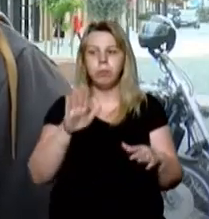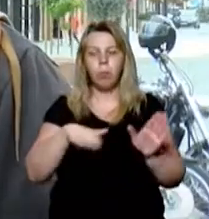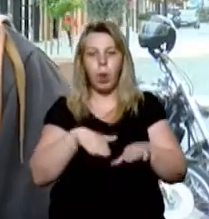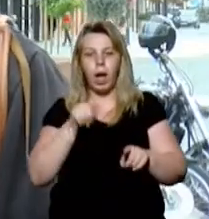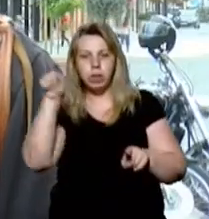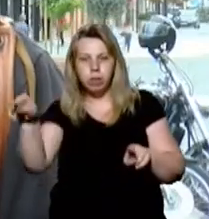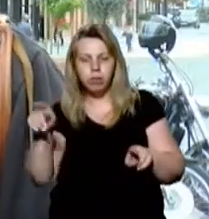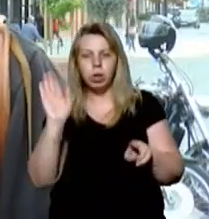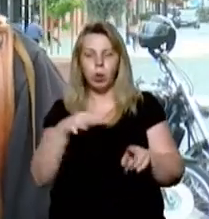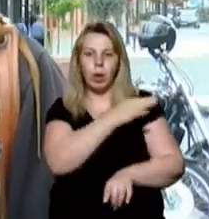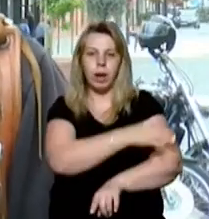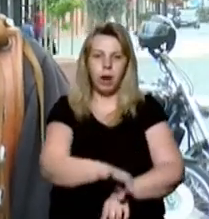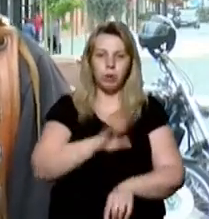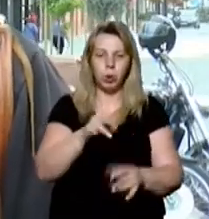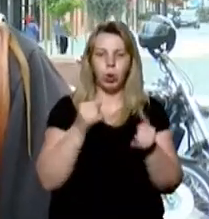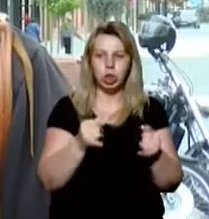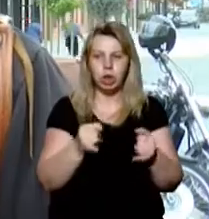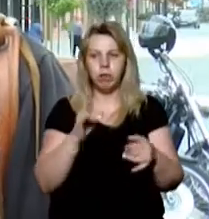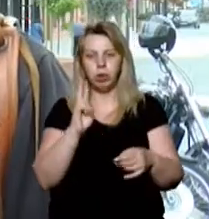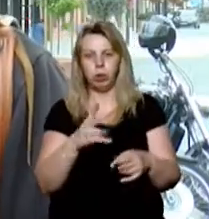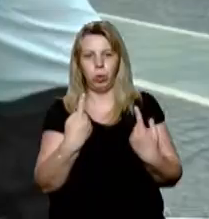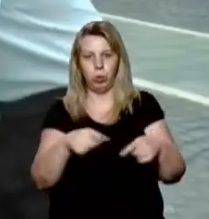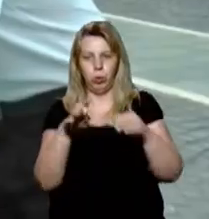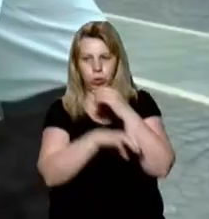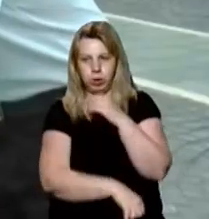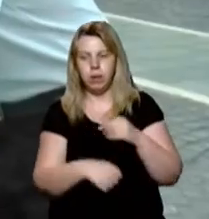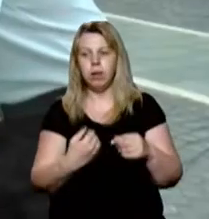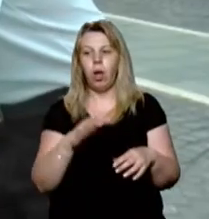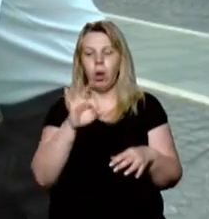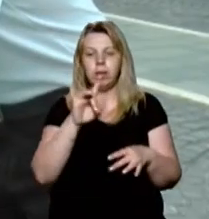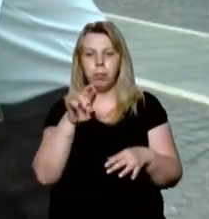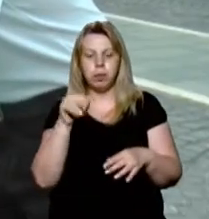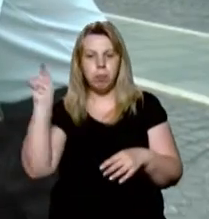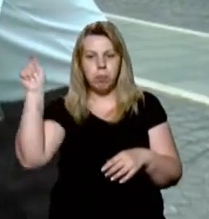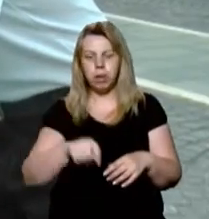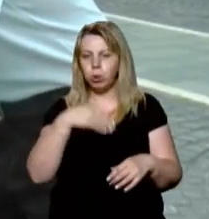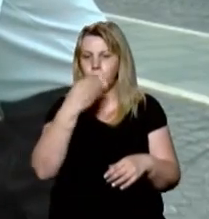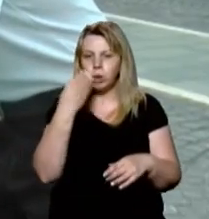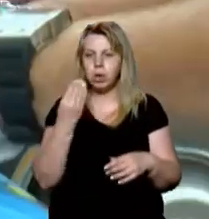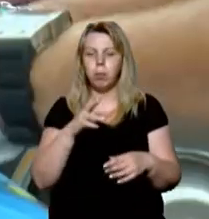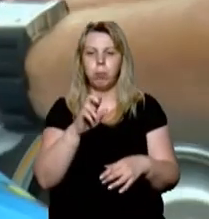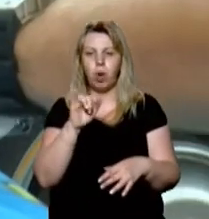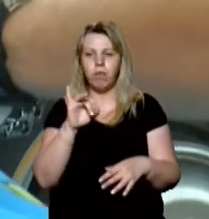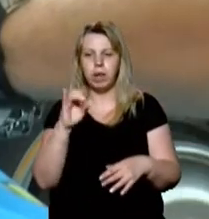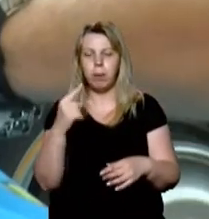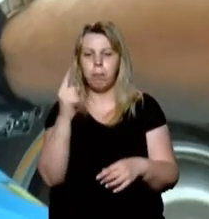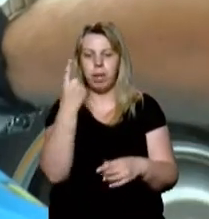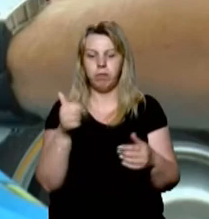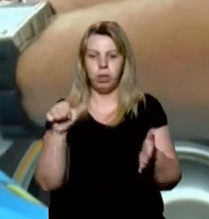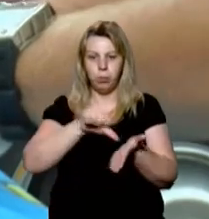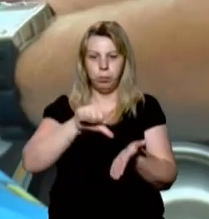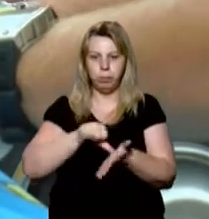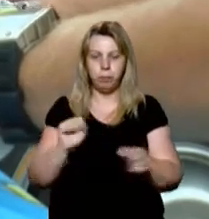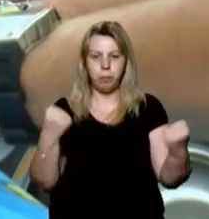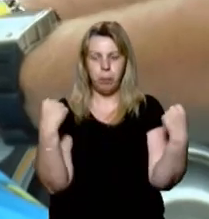Мукачеві, хтось в Рахові, хтось в Вершаві, а хтось іде до кінця. Олександр Проценко приїхав до Ужгорода з Броварів. Перший бере участь у